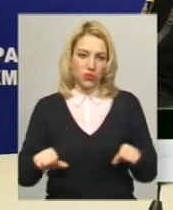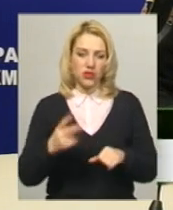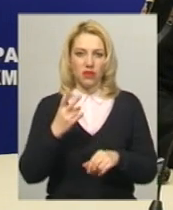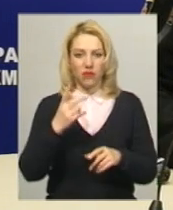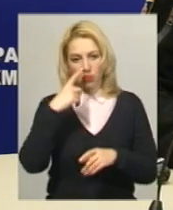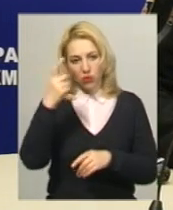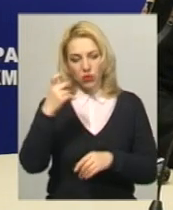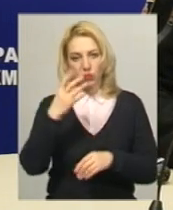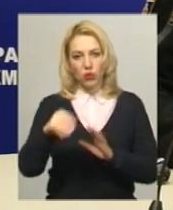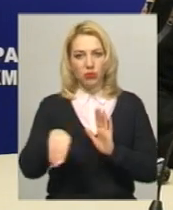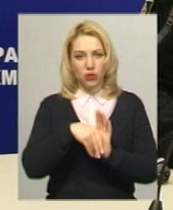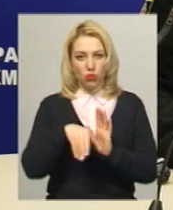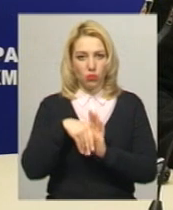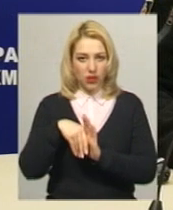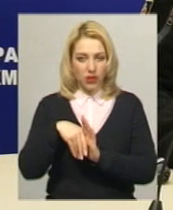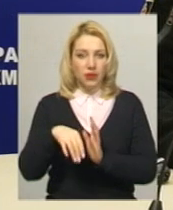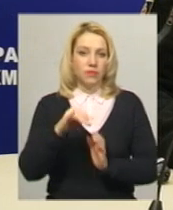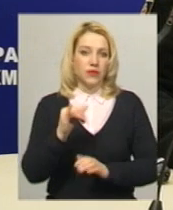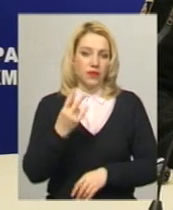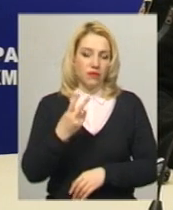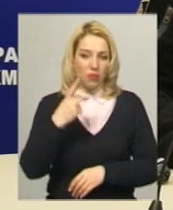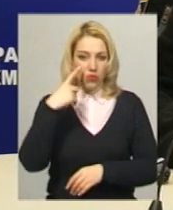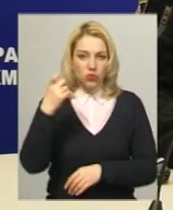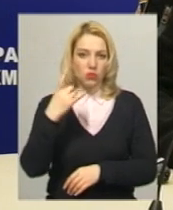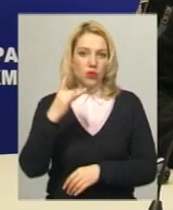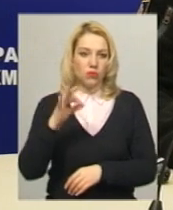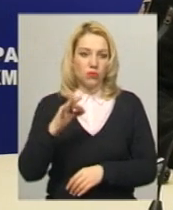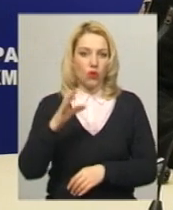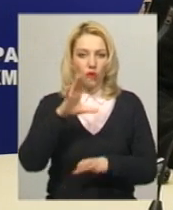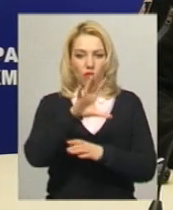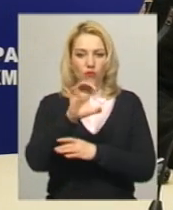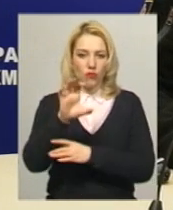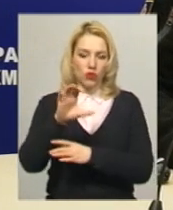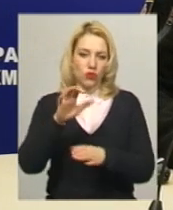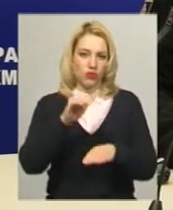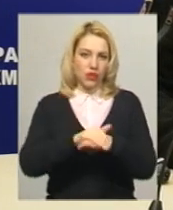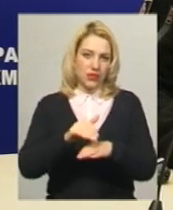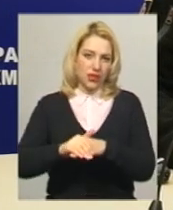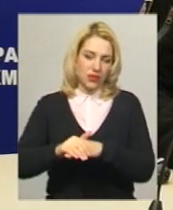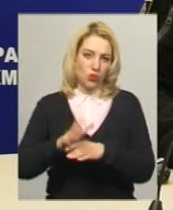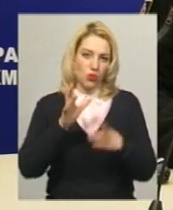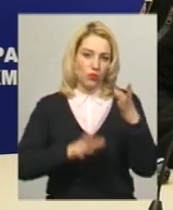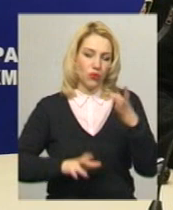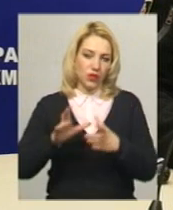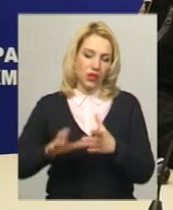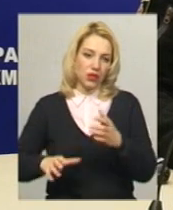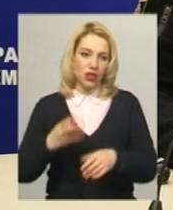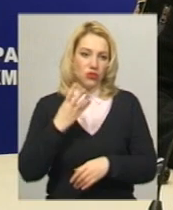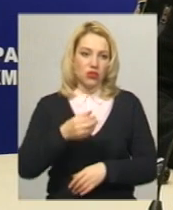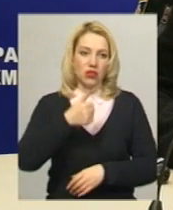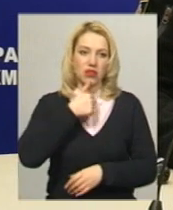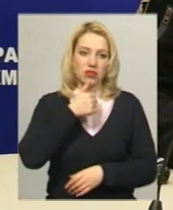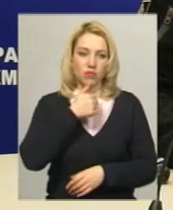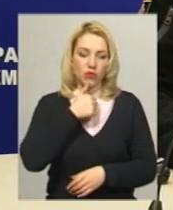повідомлення про підкупи, 2 повідомлення про фотофіксацію бюлетеня, 4 спроби